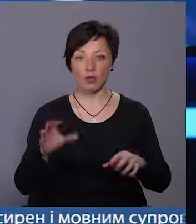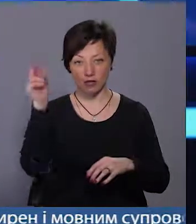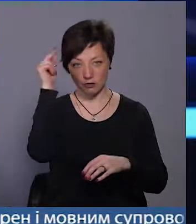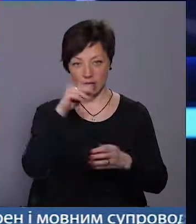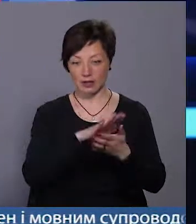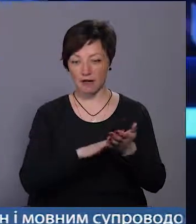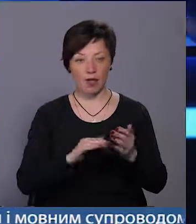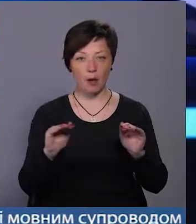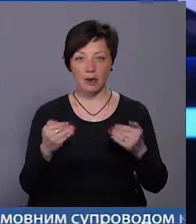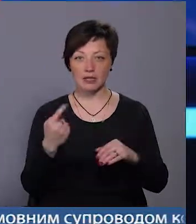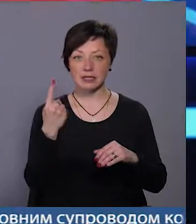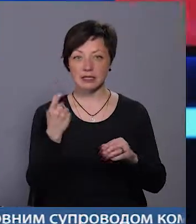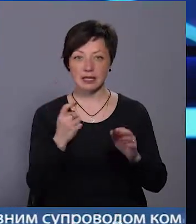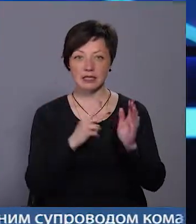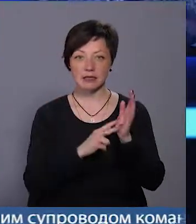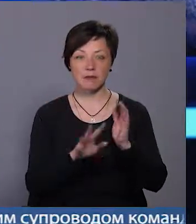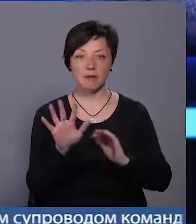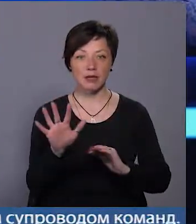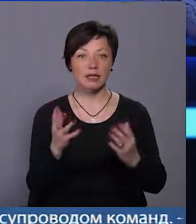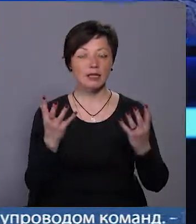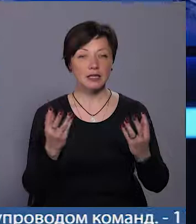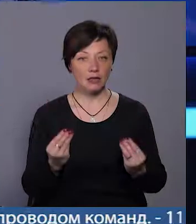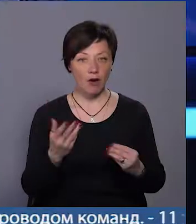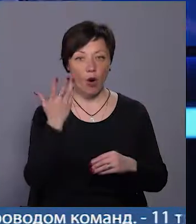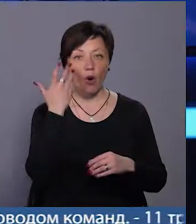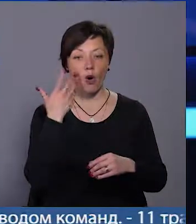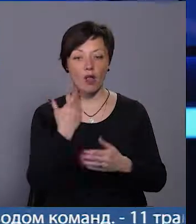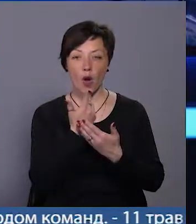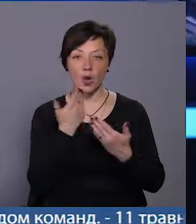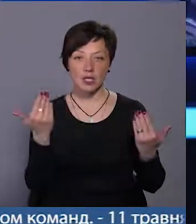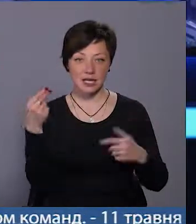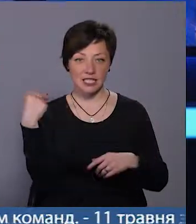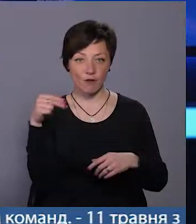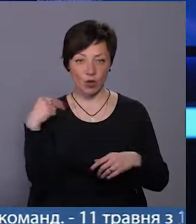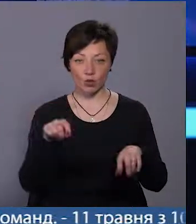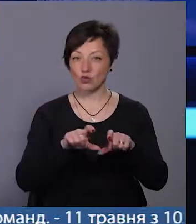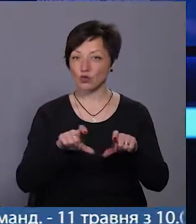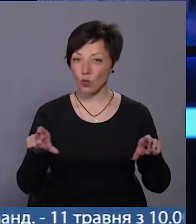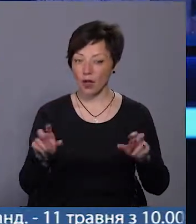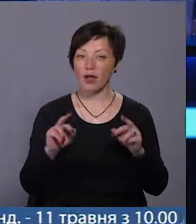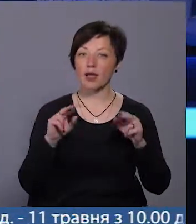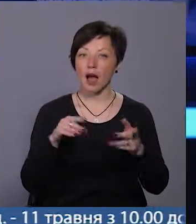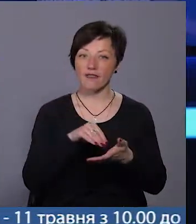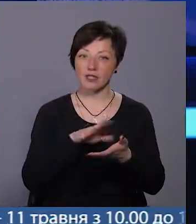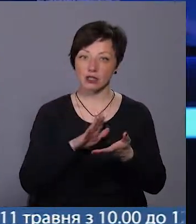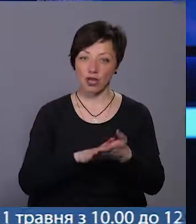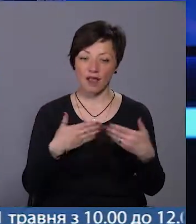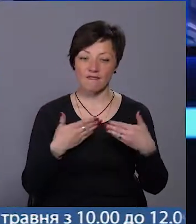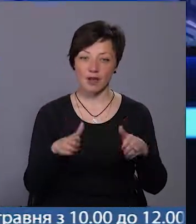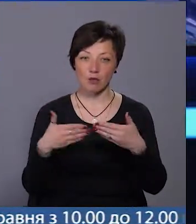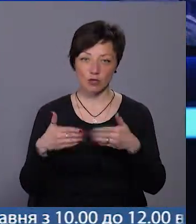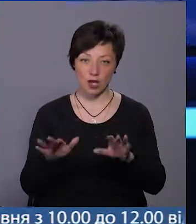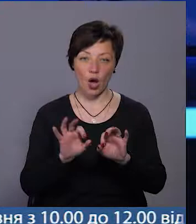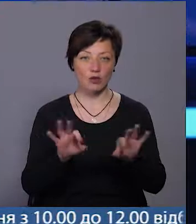має тривати не менше 175 днів. Коли пролунає останній дзвоник у школах і як відзначатимуть випускні,